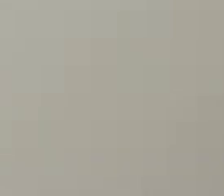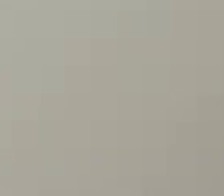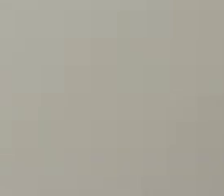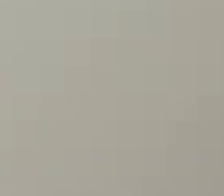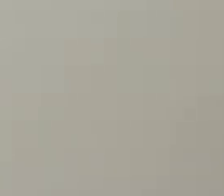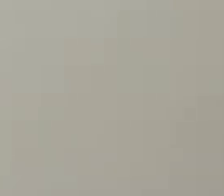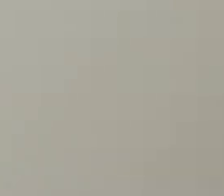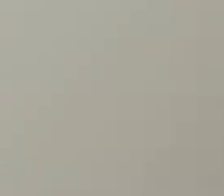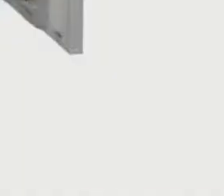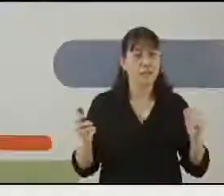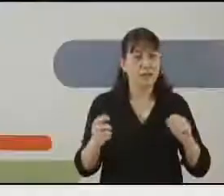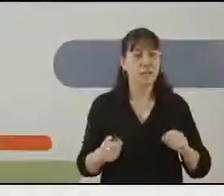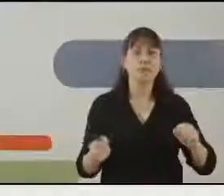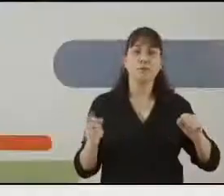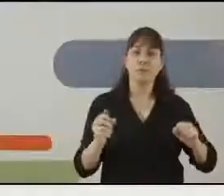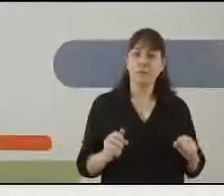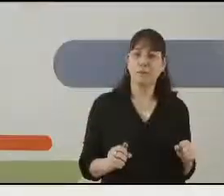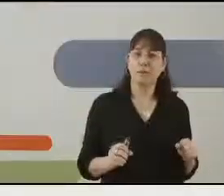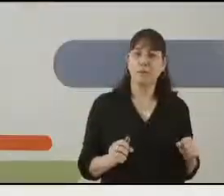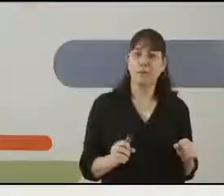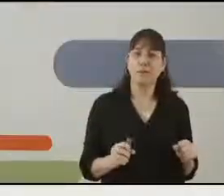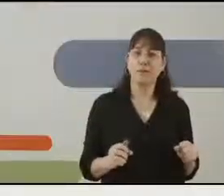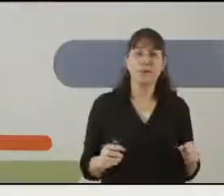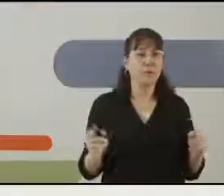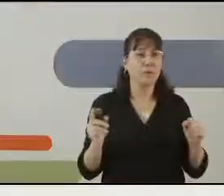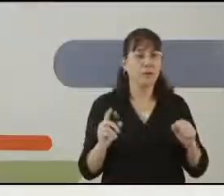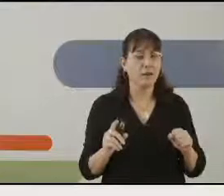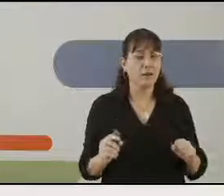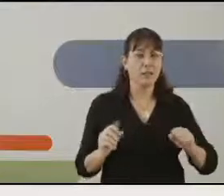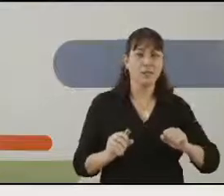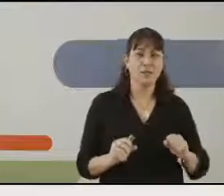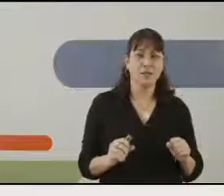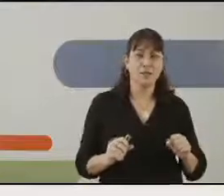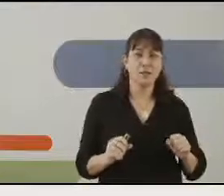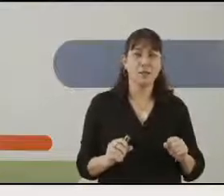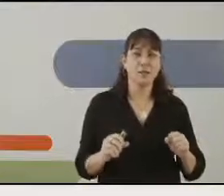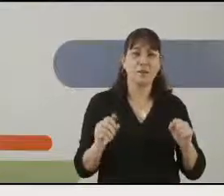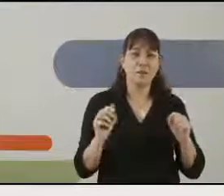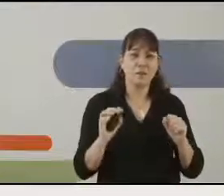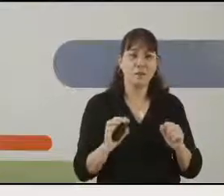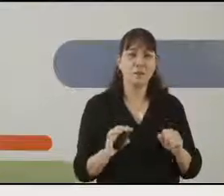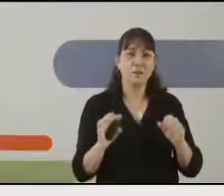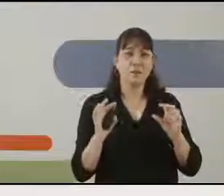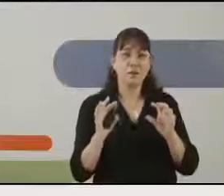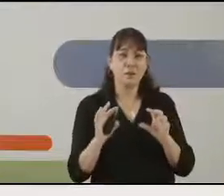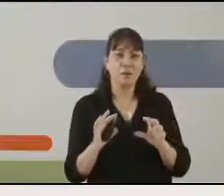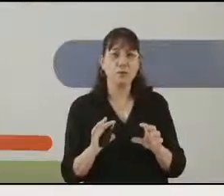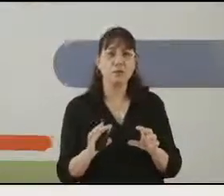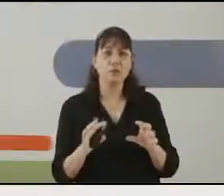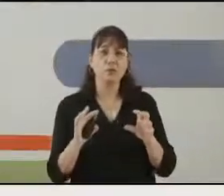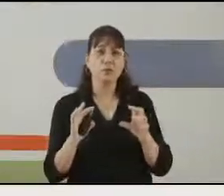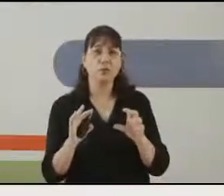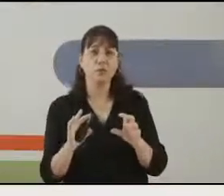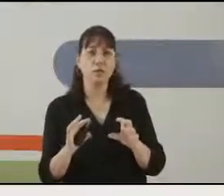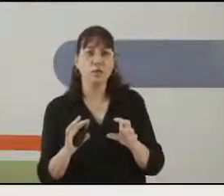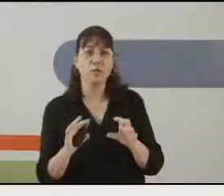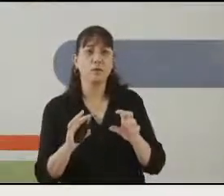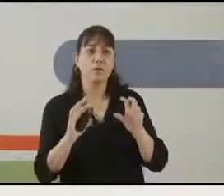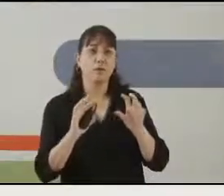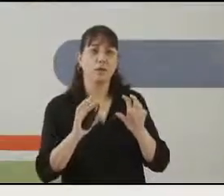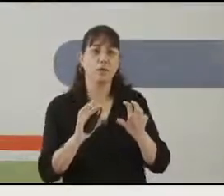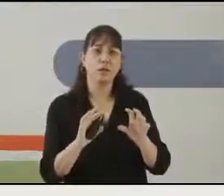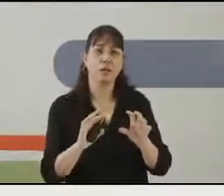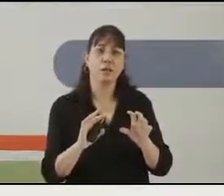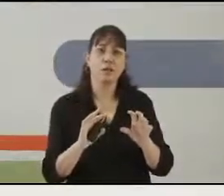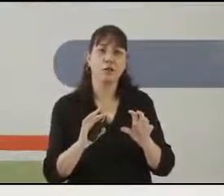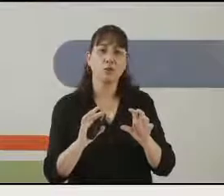ואז אנחנו מסדרים במקרר וגם במקרר אנחנו מסדרים לפי המוצרים שאנחנו רוצים